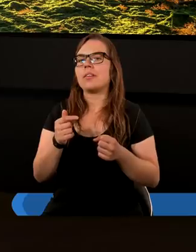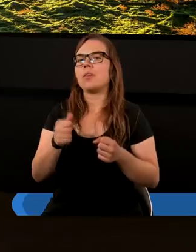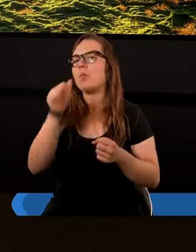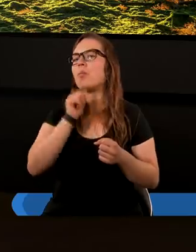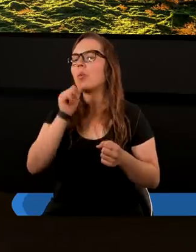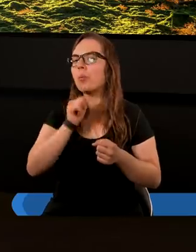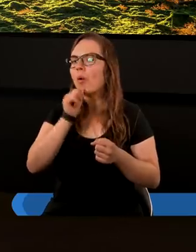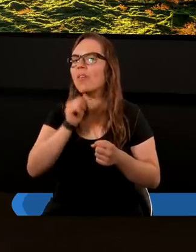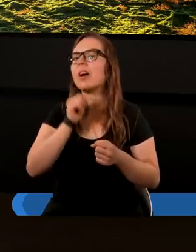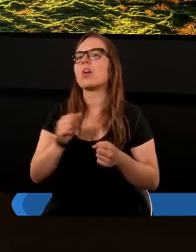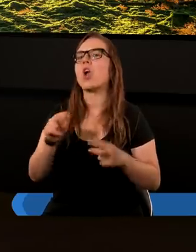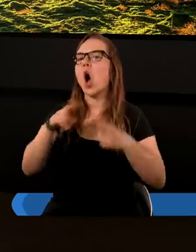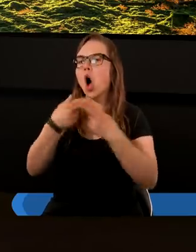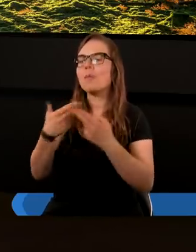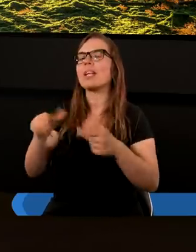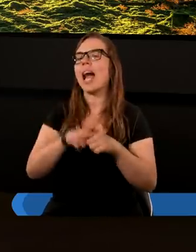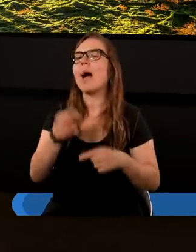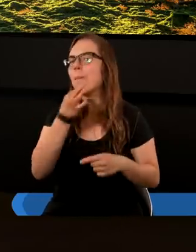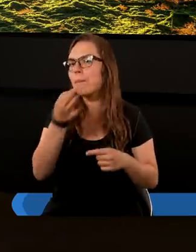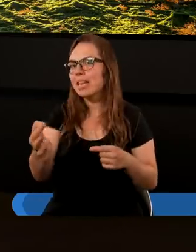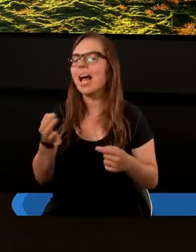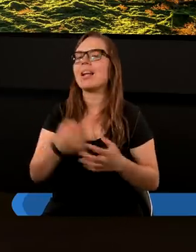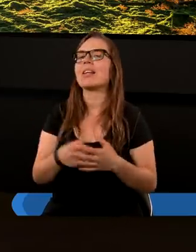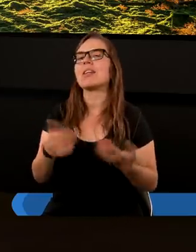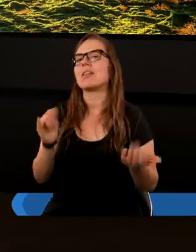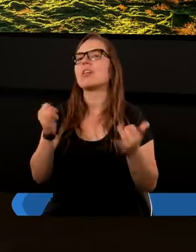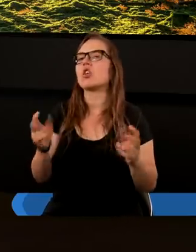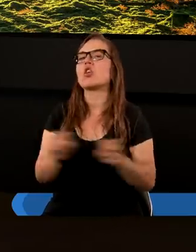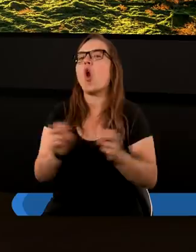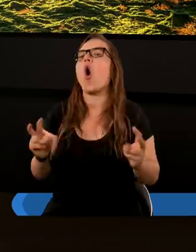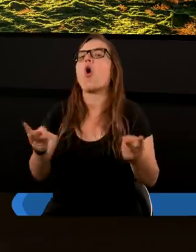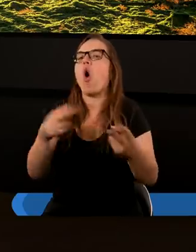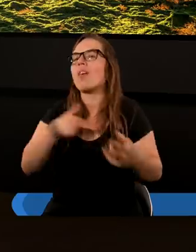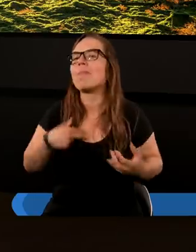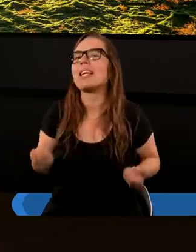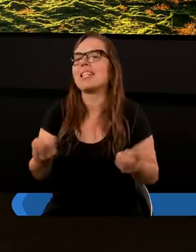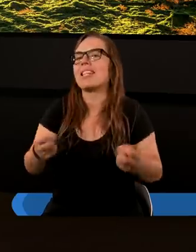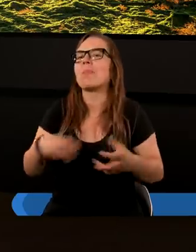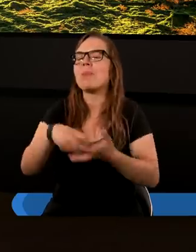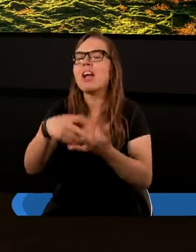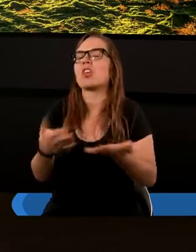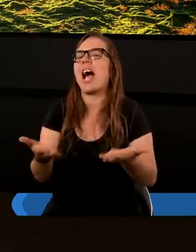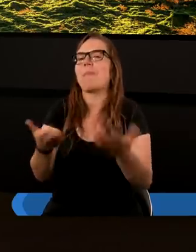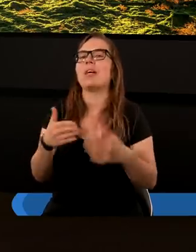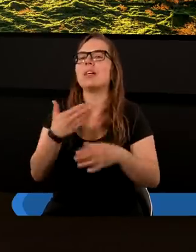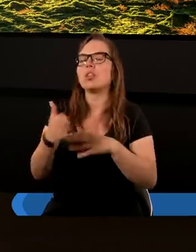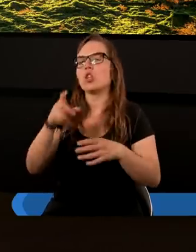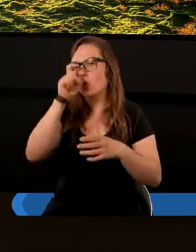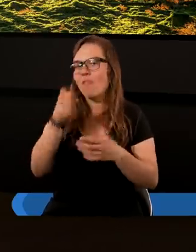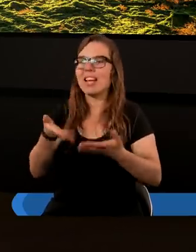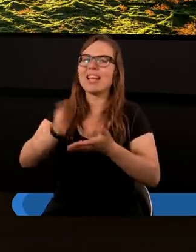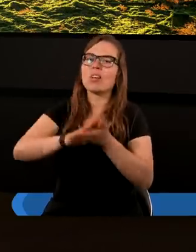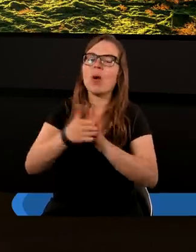próbował odpowiedzieć na pytanie, no dokąd zmierzamy, że człowiek składa się z